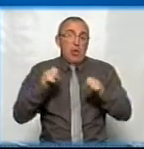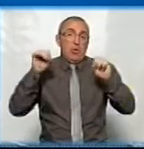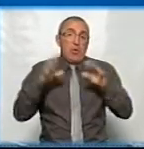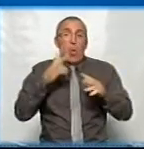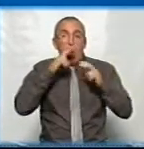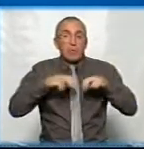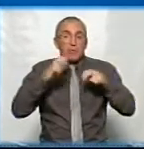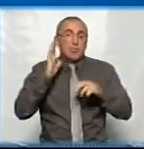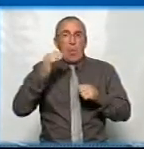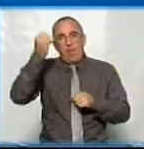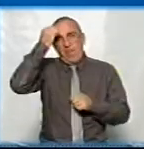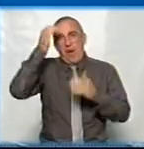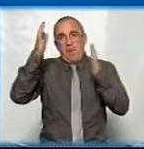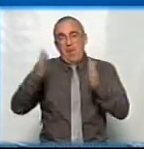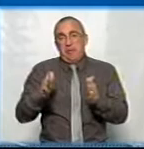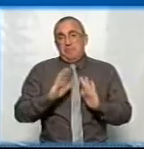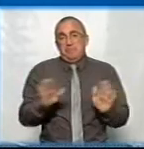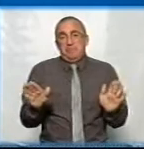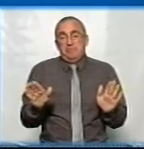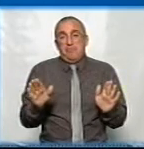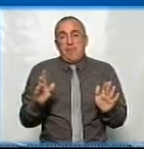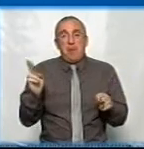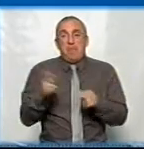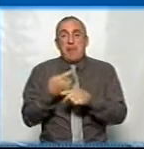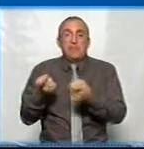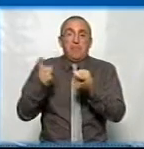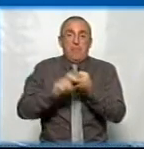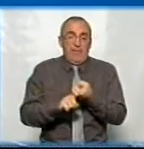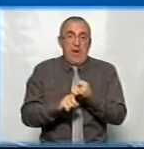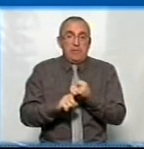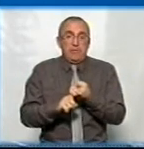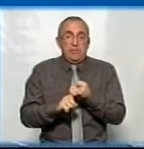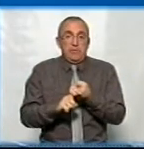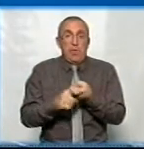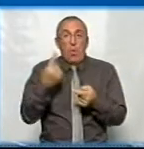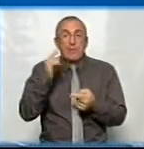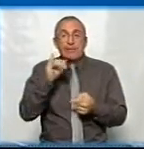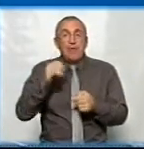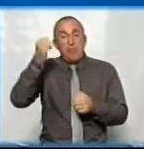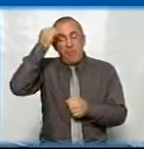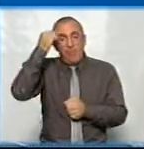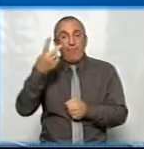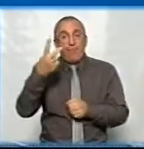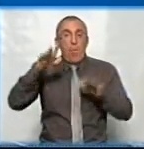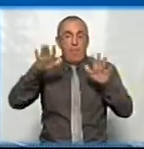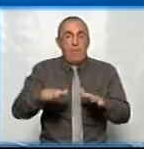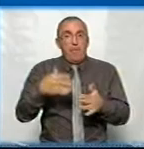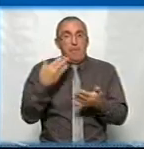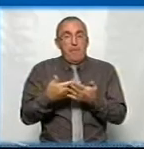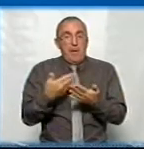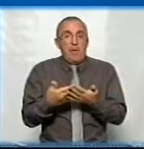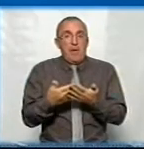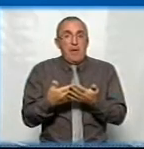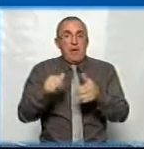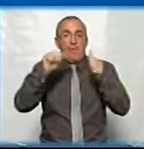розглядати тільки сам пам'ятник. Тим більше, що без прив'язки. Кстати, один із пам'ятників, вторе місце, він предполагався